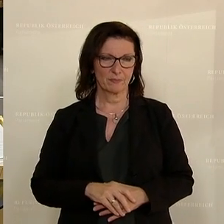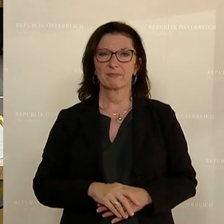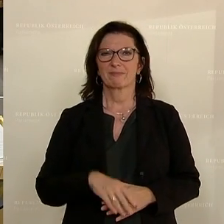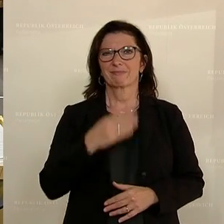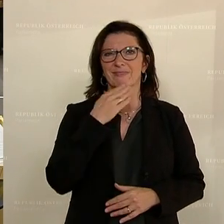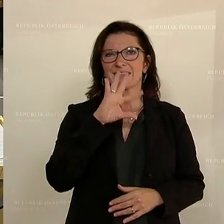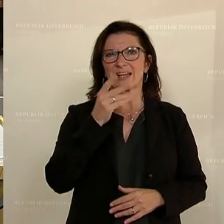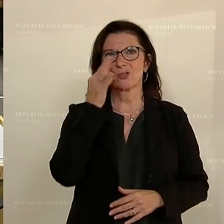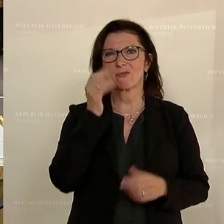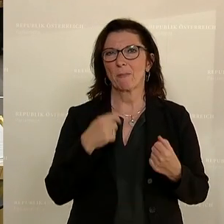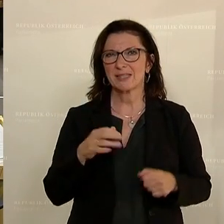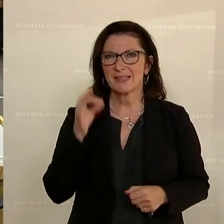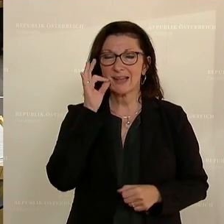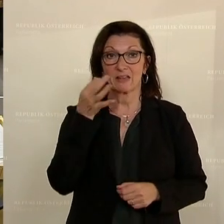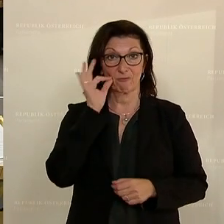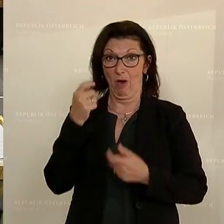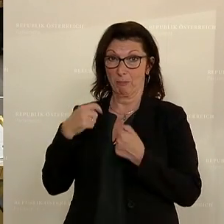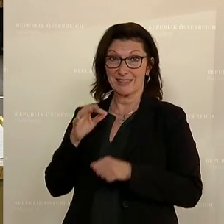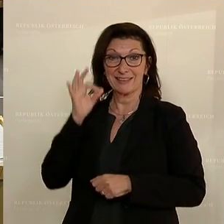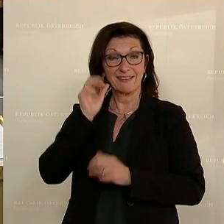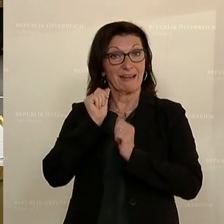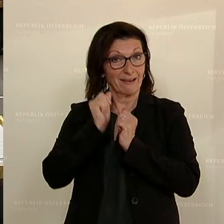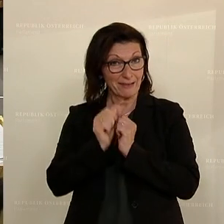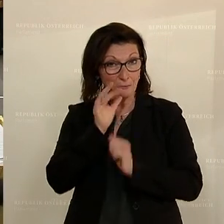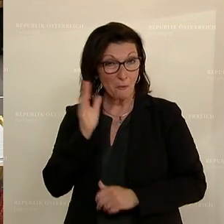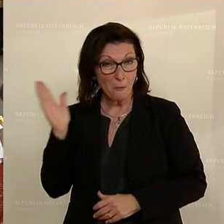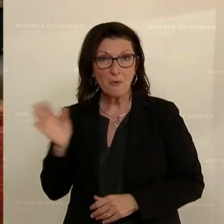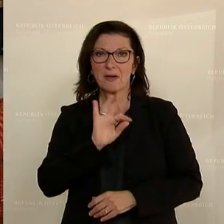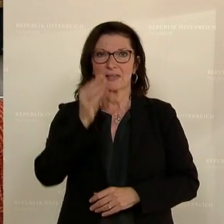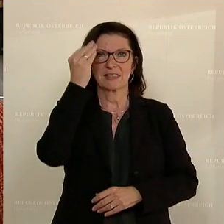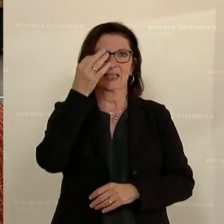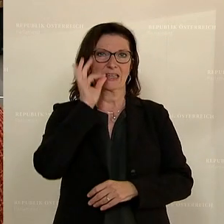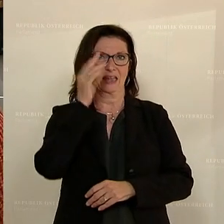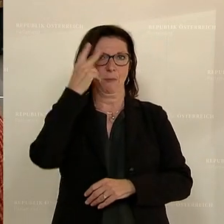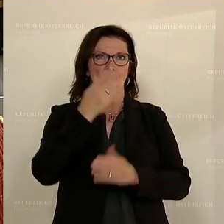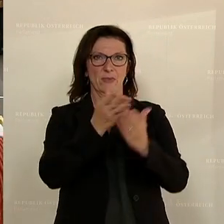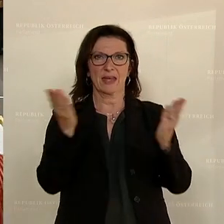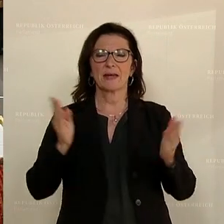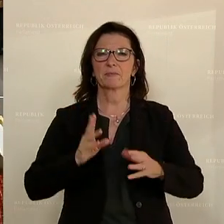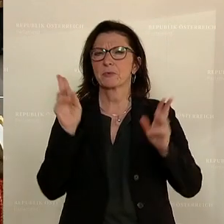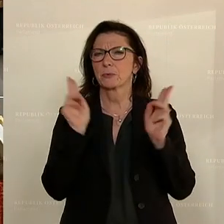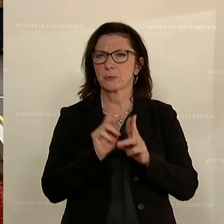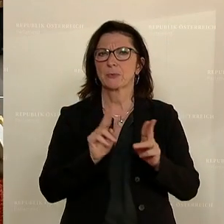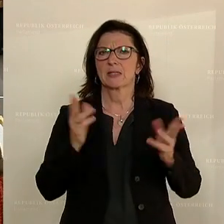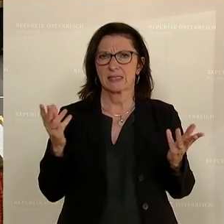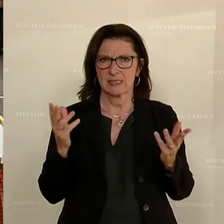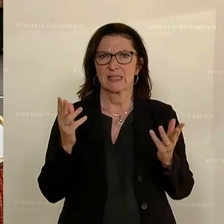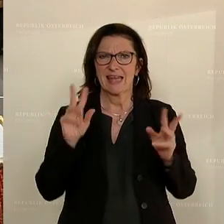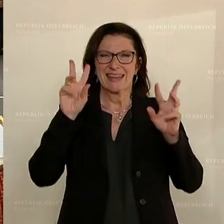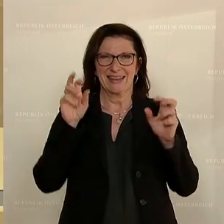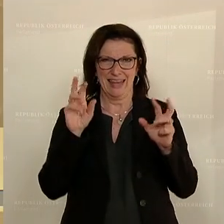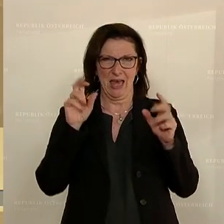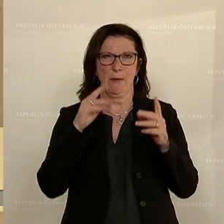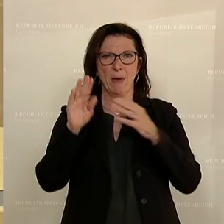Dankeschön Frau Präsidentin, Frau Präsidentin des Rechnungshofes, sehr geehrte Damen und Herren. Ganz kurz zur überbetrieblichen